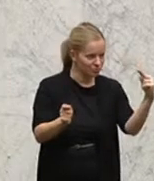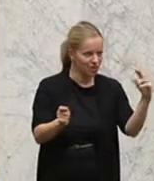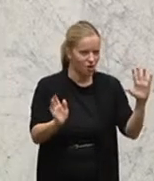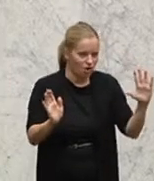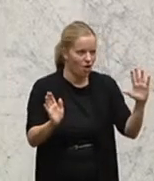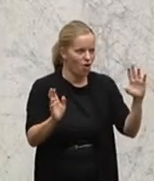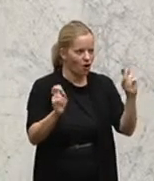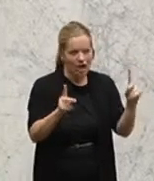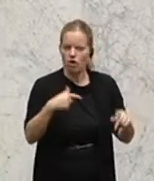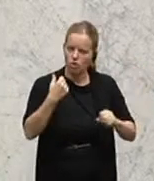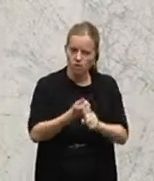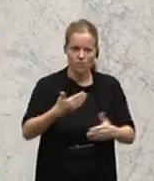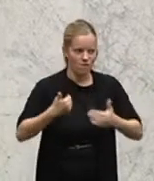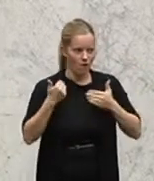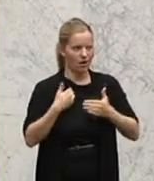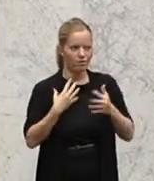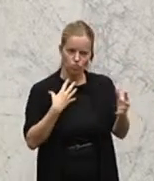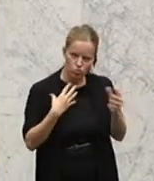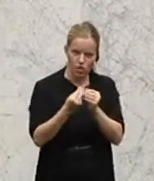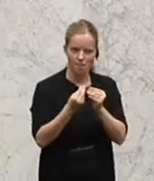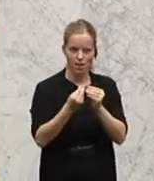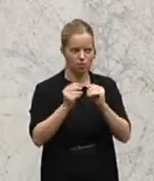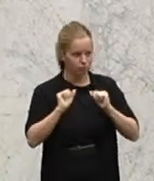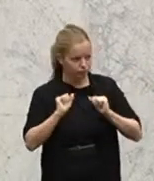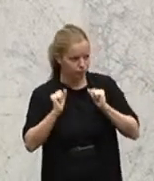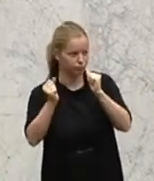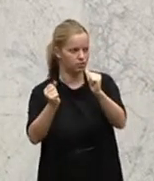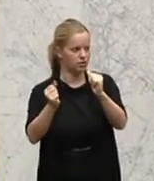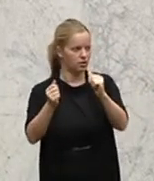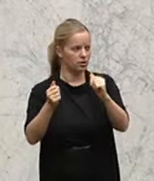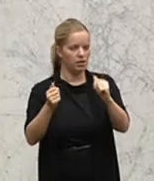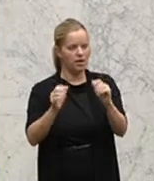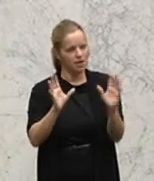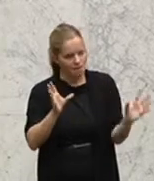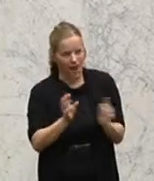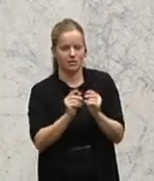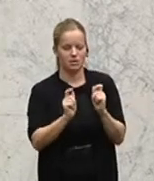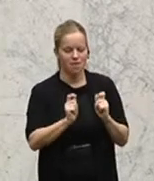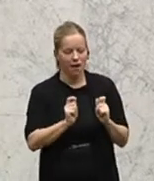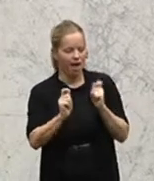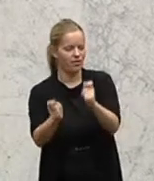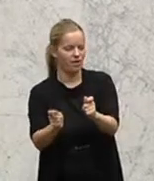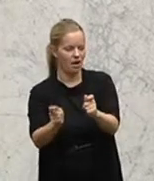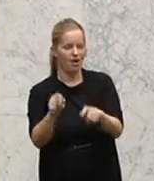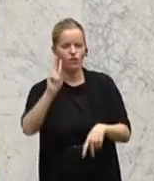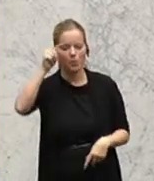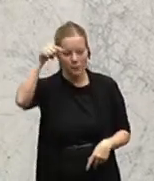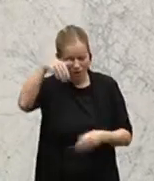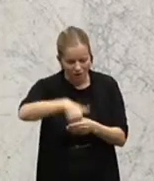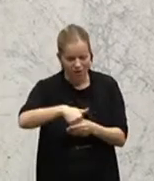Antrag geworden ist und dass wir da eine gemeinsame Initiative setzen, um in dieser wichtigen Frage tatsächlich etwas